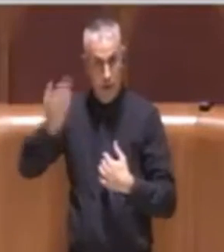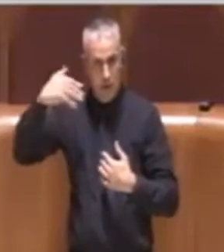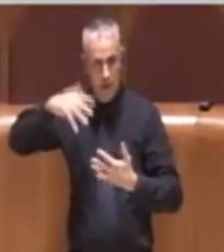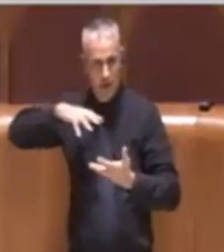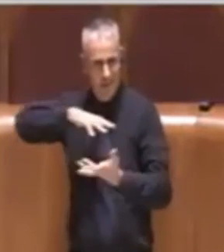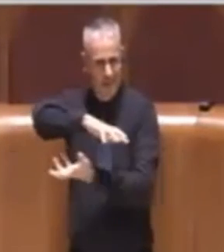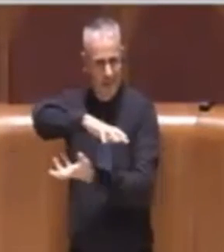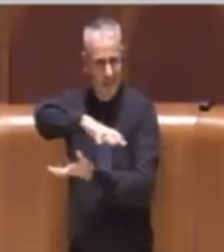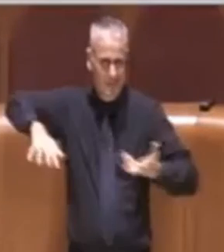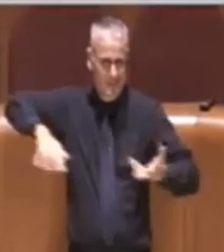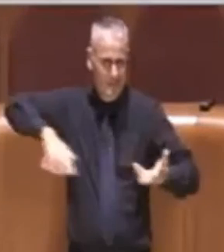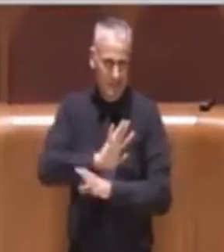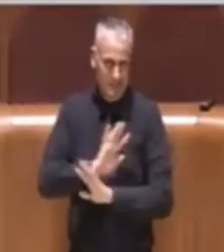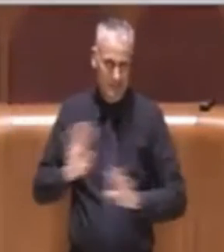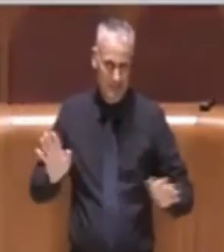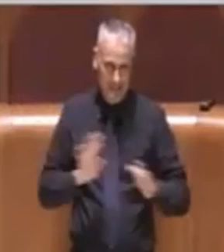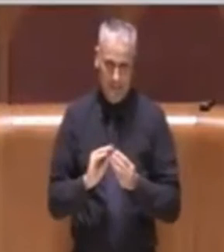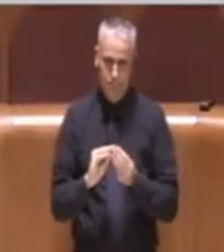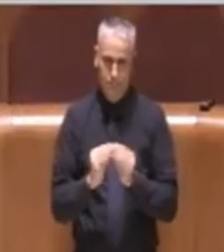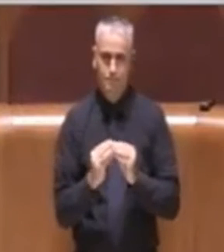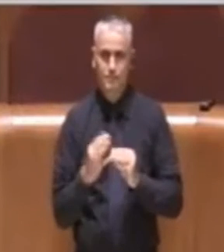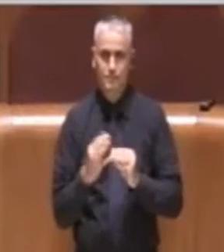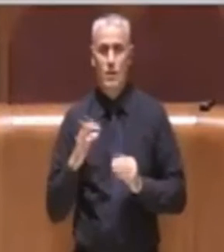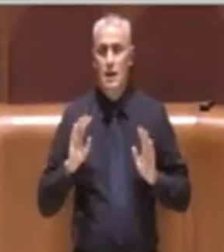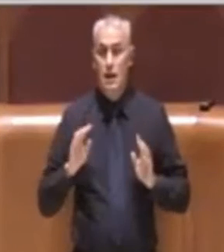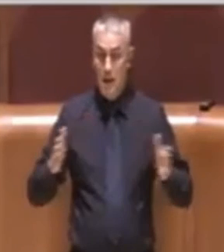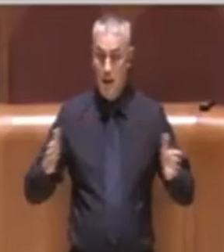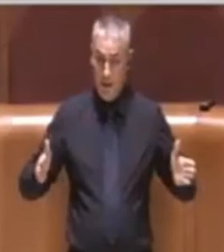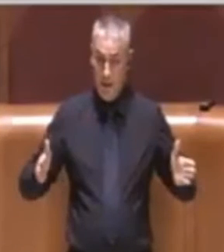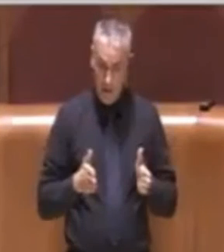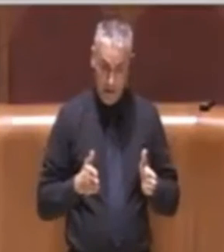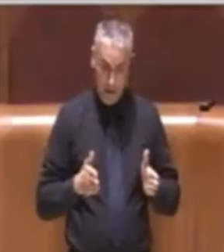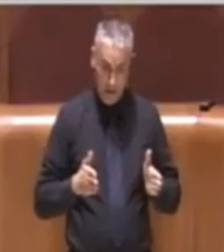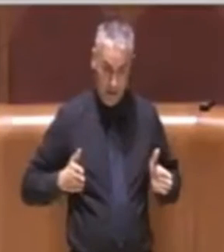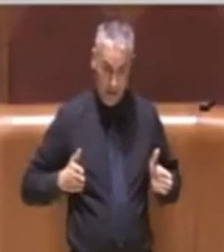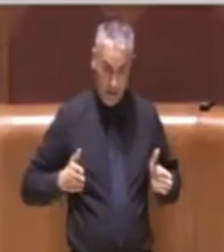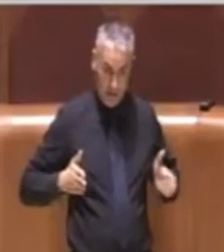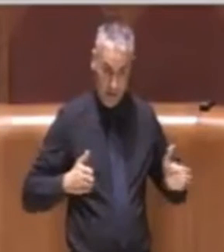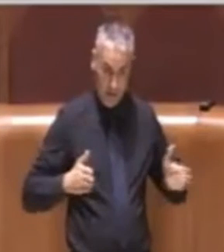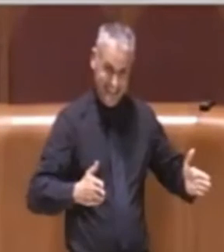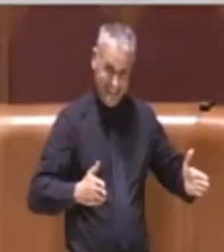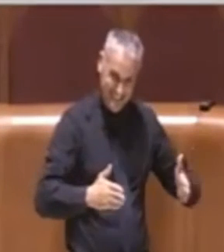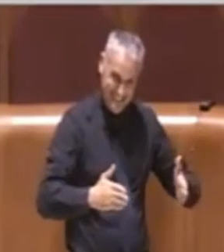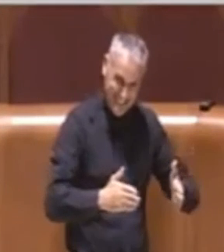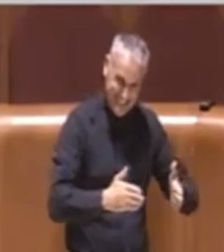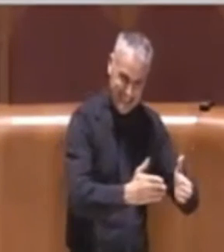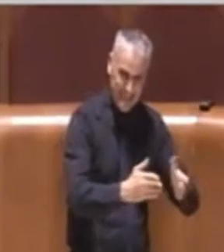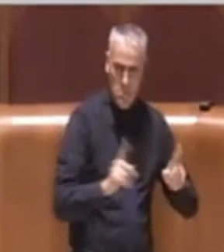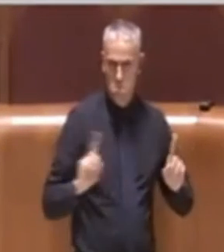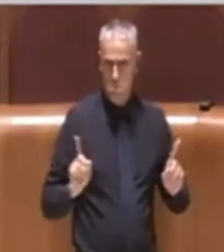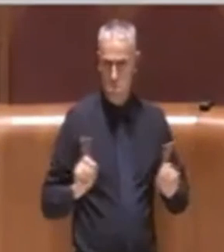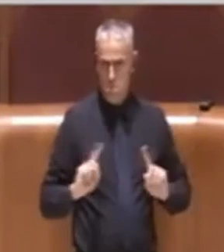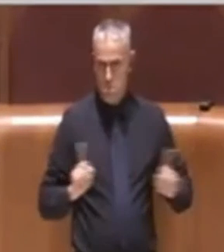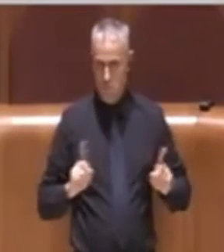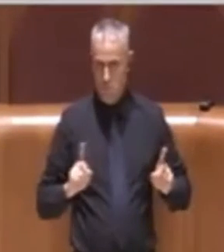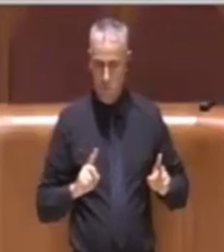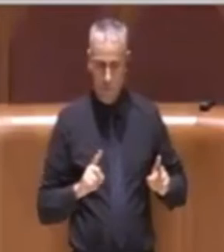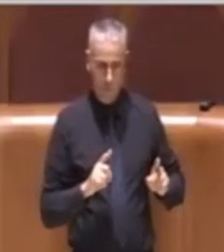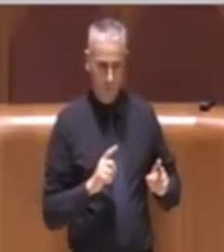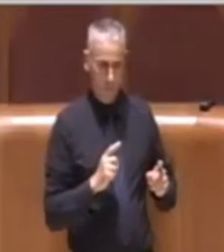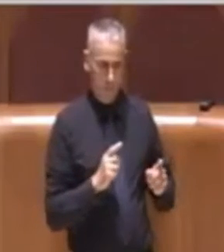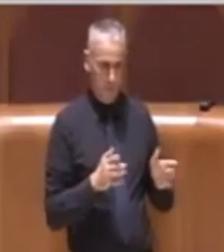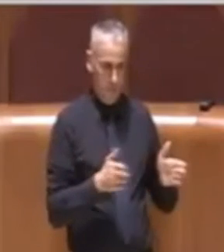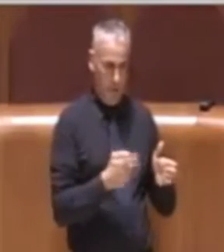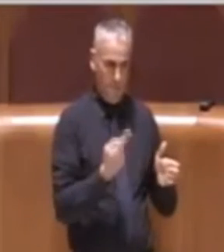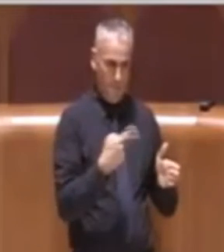poco. Non è stata assolutamente ristretta la carreggiata, o meglio, gli spazi per le automobili che